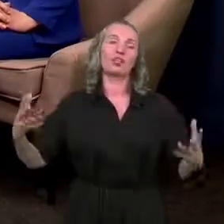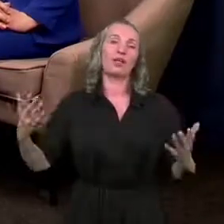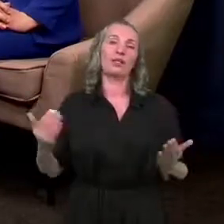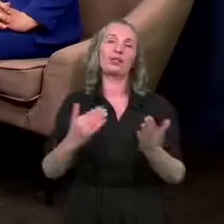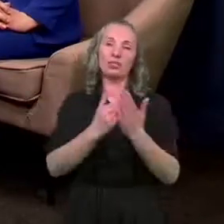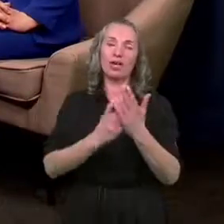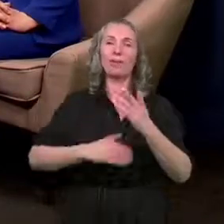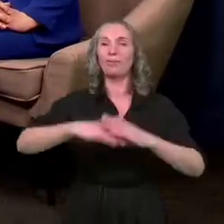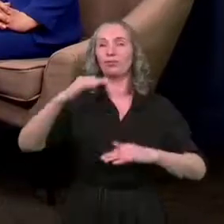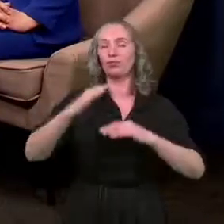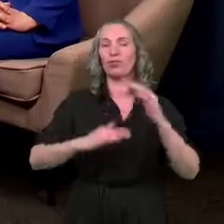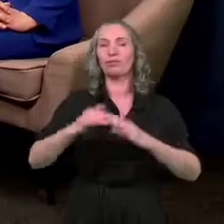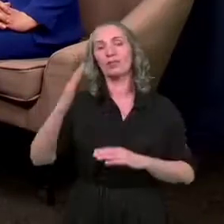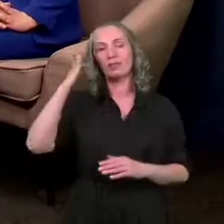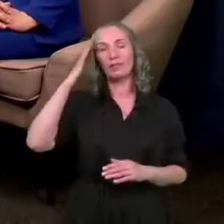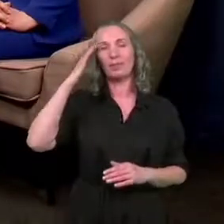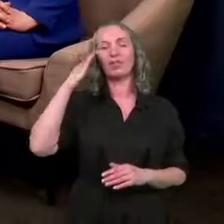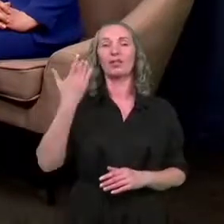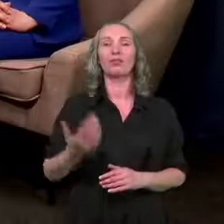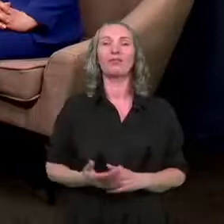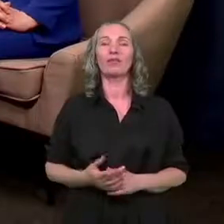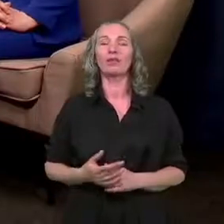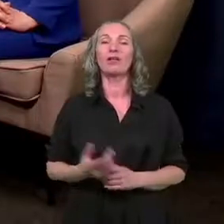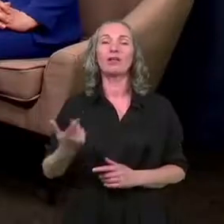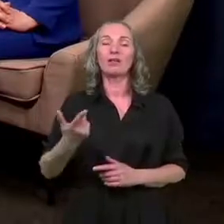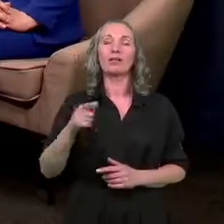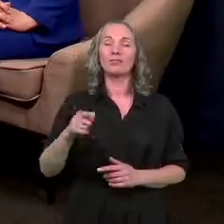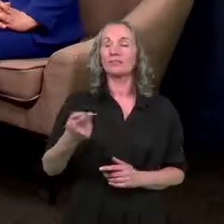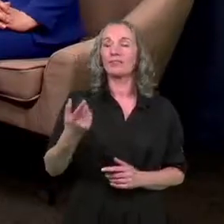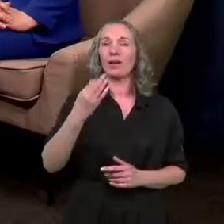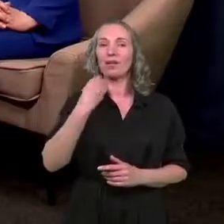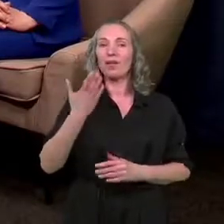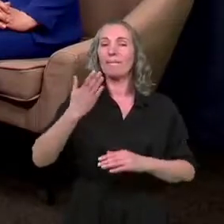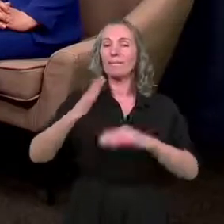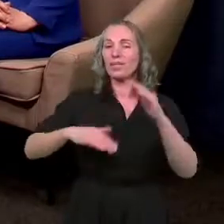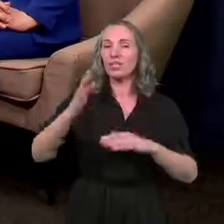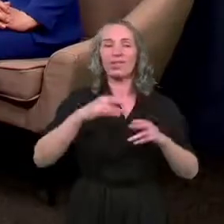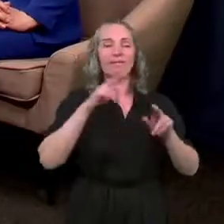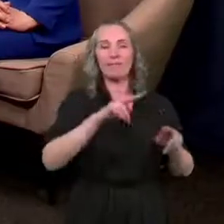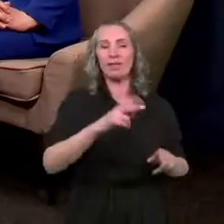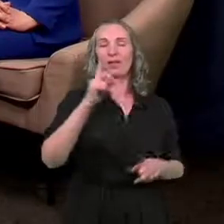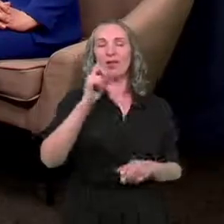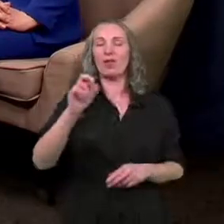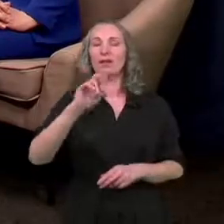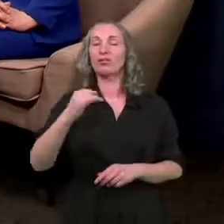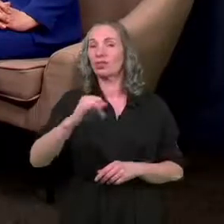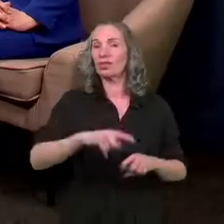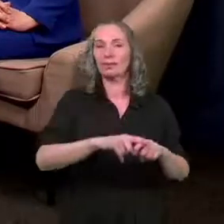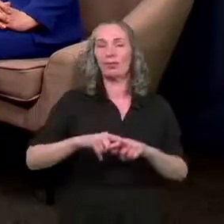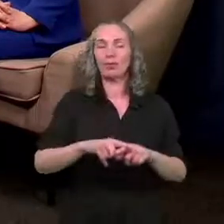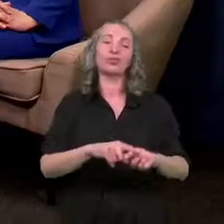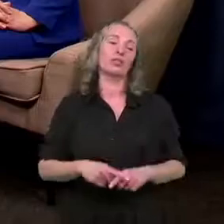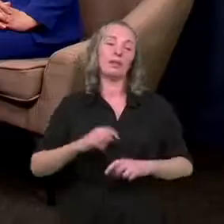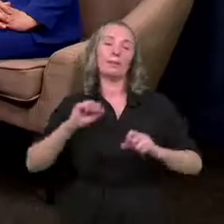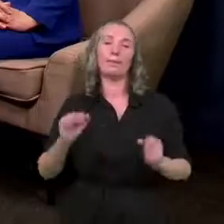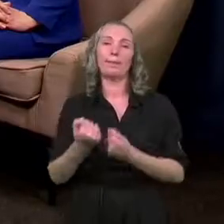budownictwa mieszkaniowego właśnie na zasadach mieszkań lokatorskich, czy też spółdzielczych. I